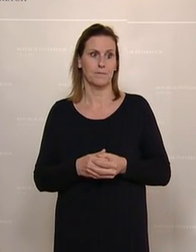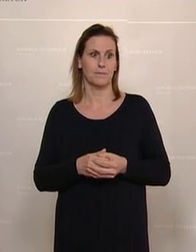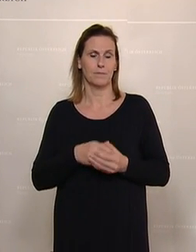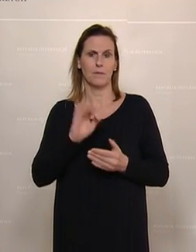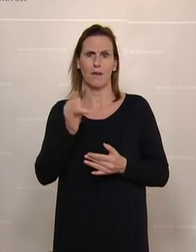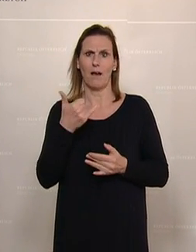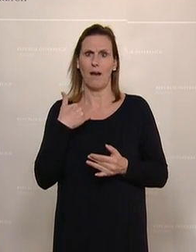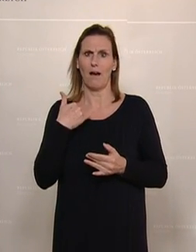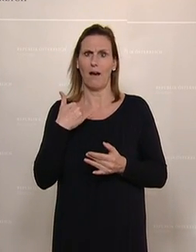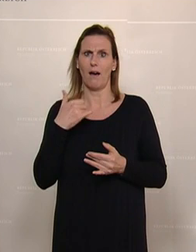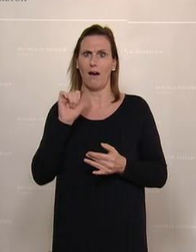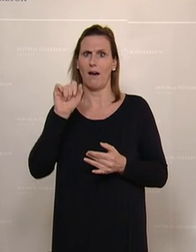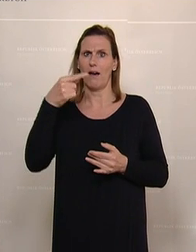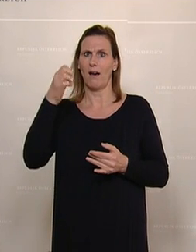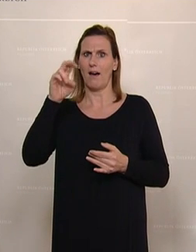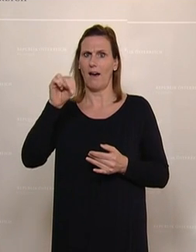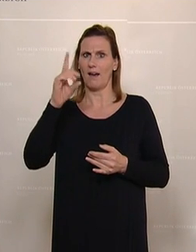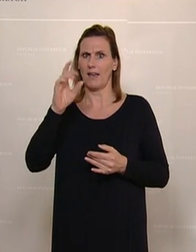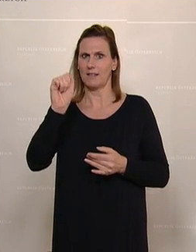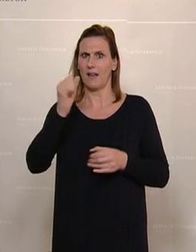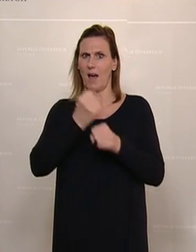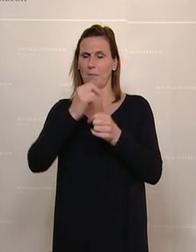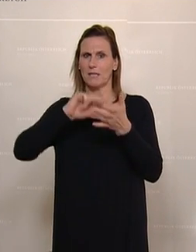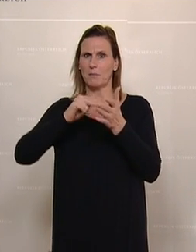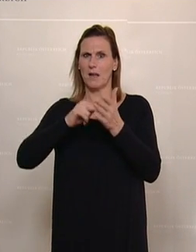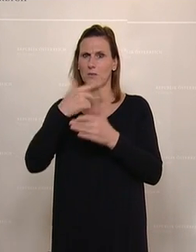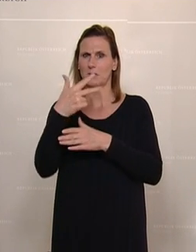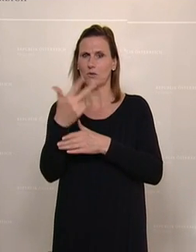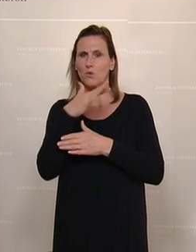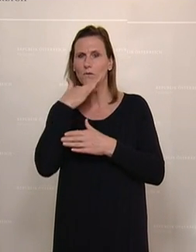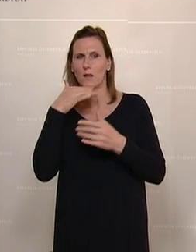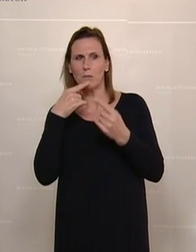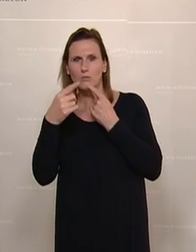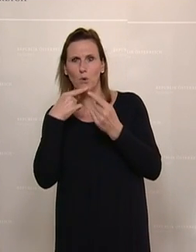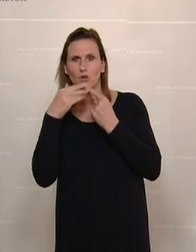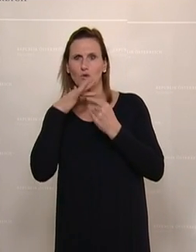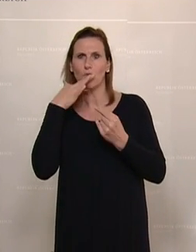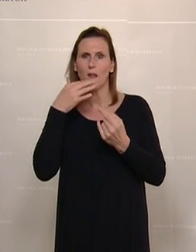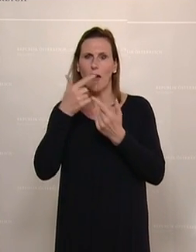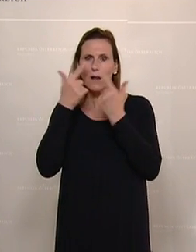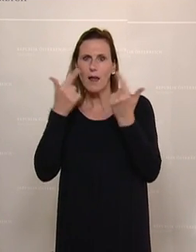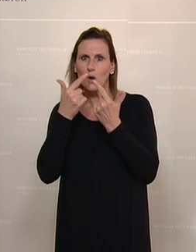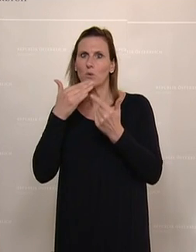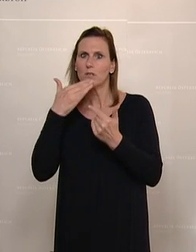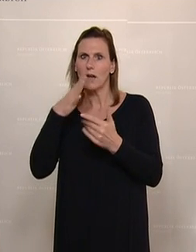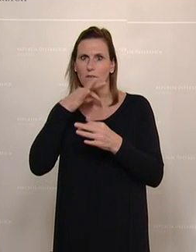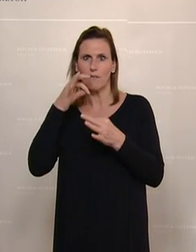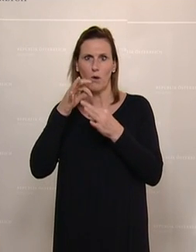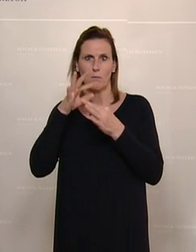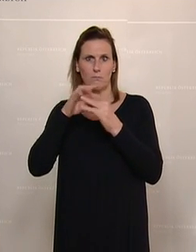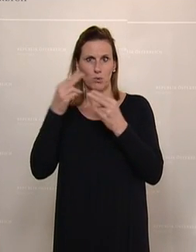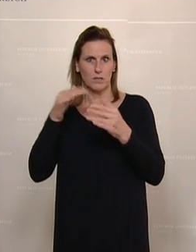ja, über Agenda 2030 ist vieles gesprochen worden, viele Erklärungen hat es gegeben, danke Frau Bundesministerin dafür,